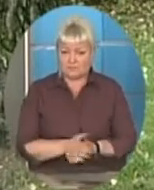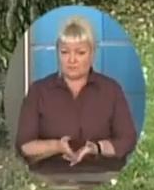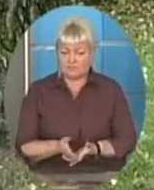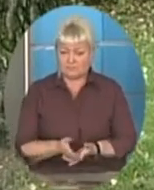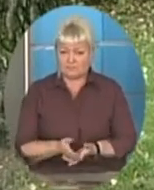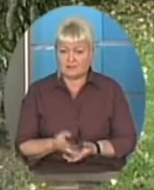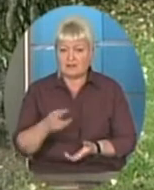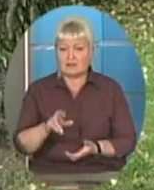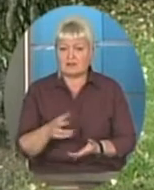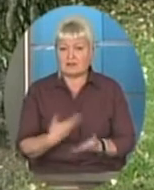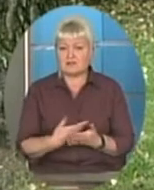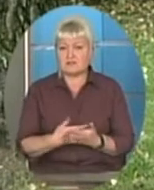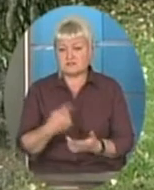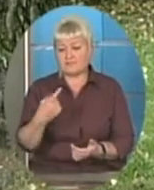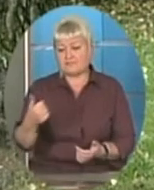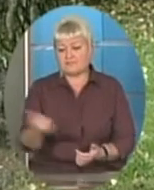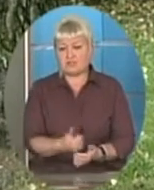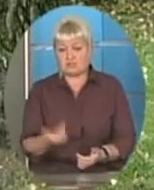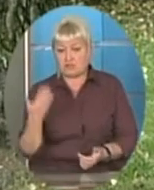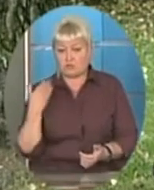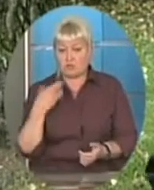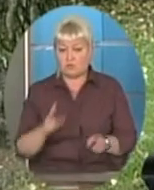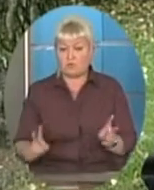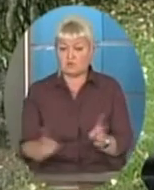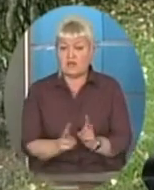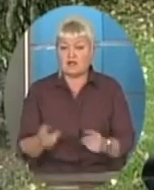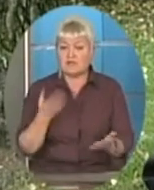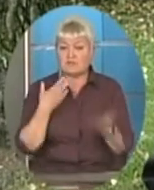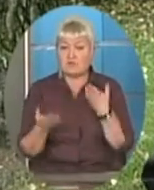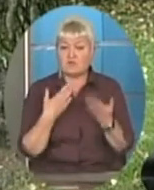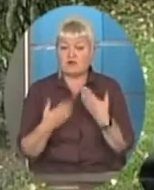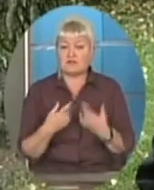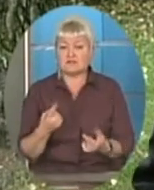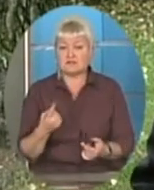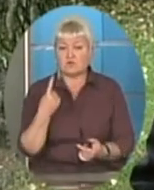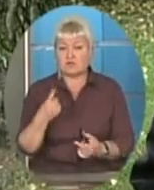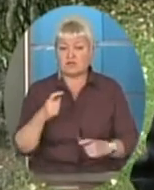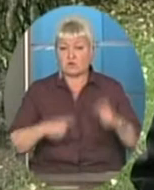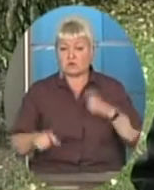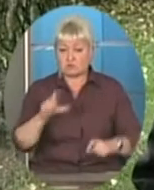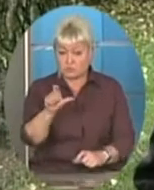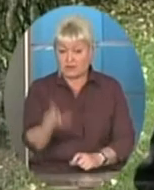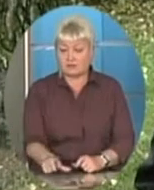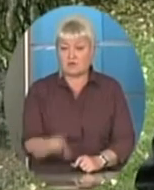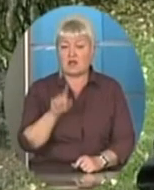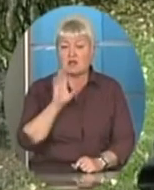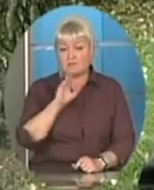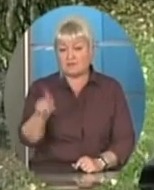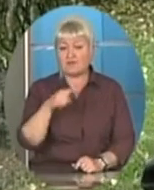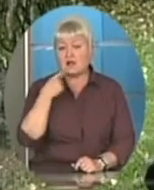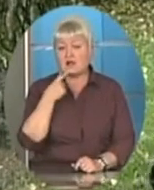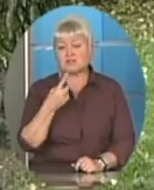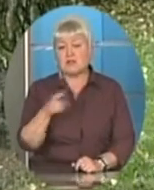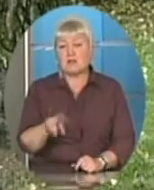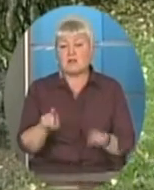Я десь буквально тиждень тому спілкувалася з однією студенткою, і вона каже, я